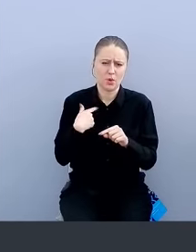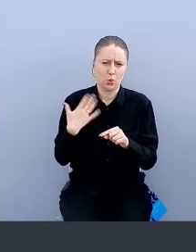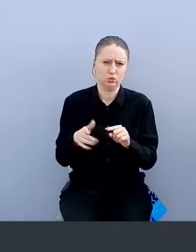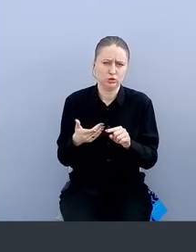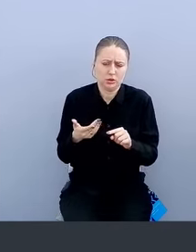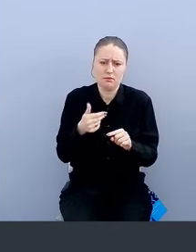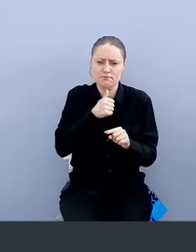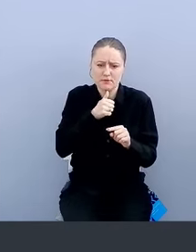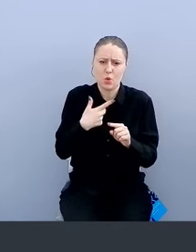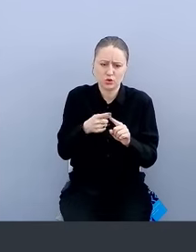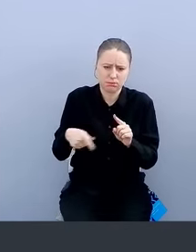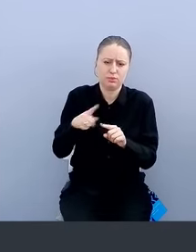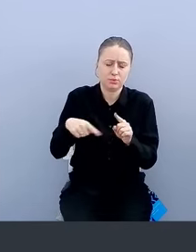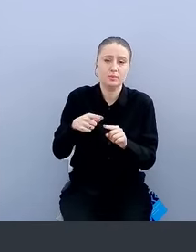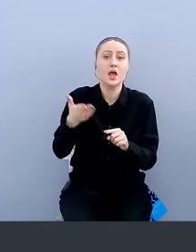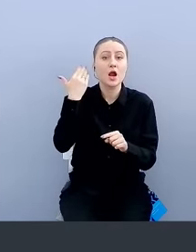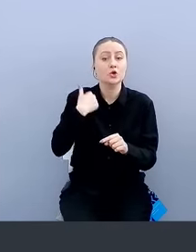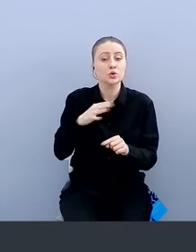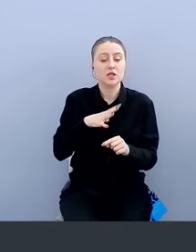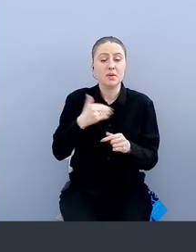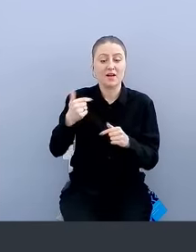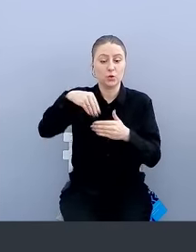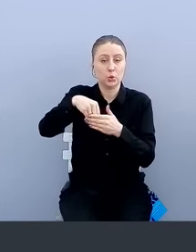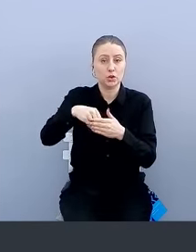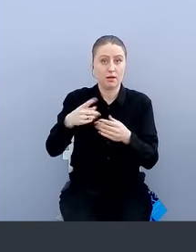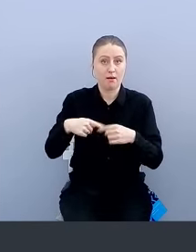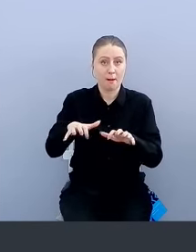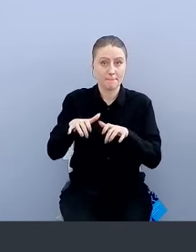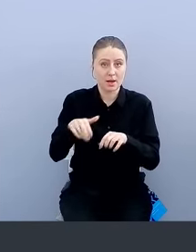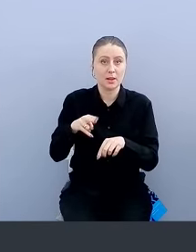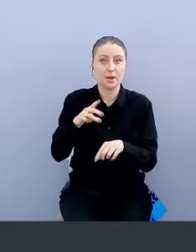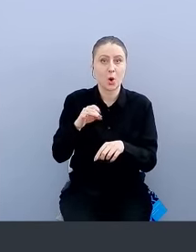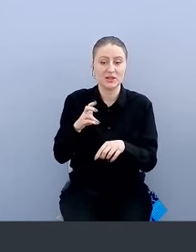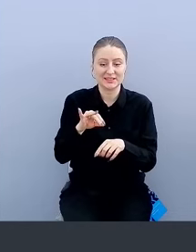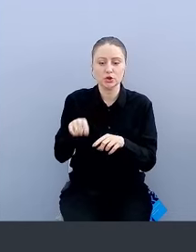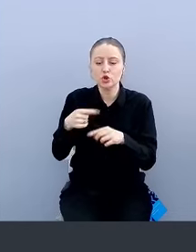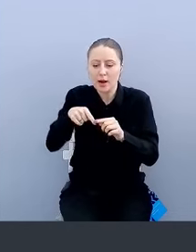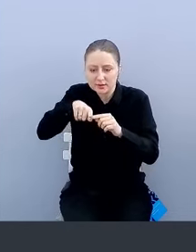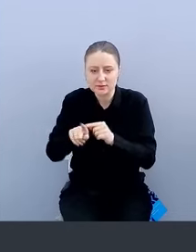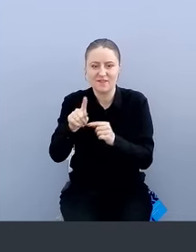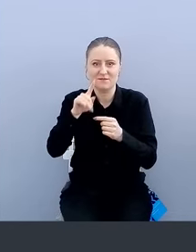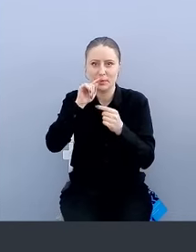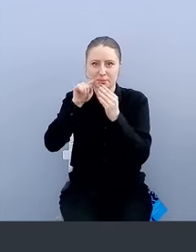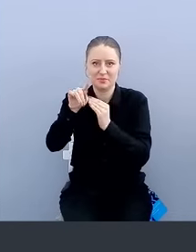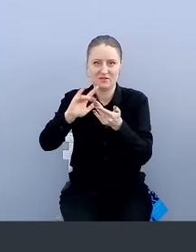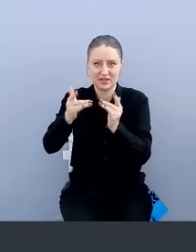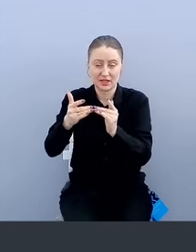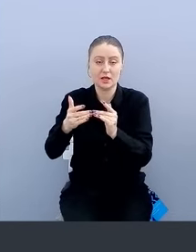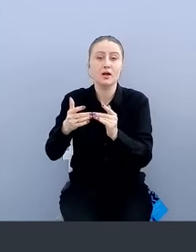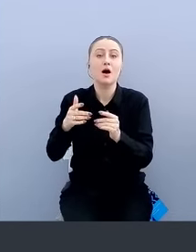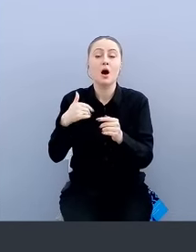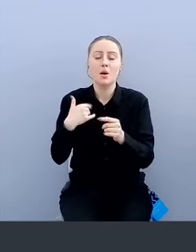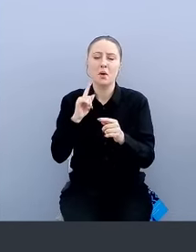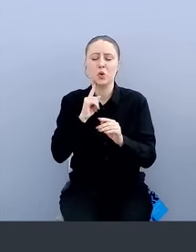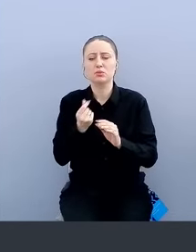прошли. Сначала у нас были прокси внутри компаний, через которые все ходили в интернет. Потом прокси отошли, а сейчас мы к ним вернулись только